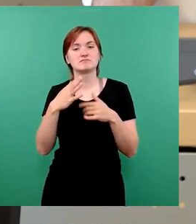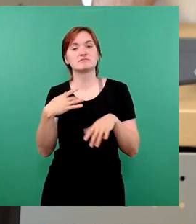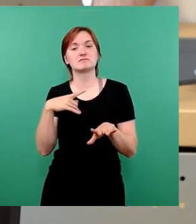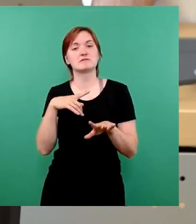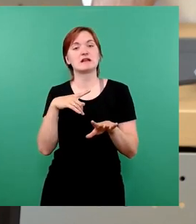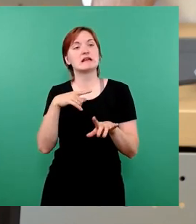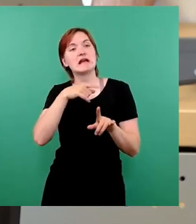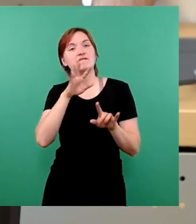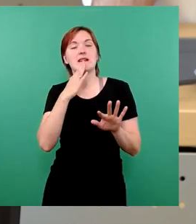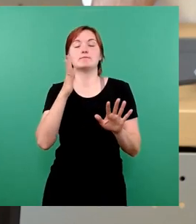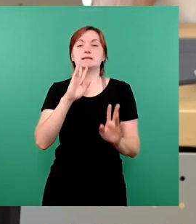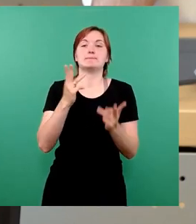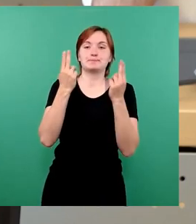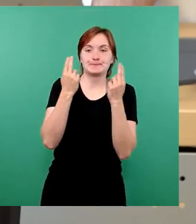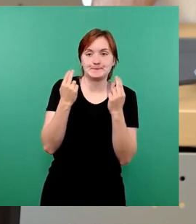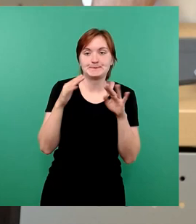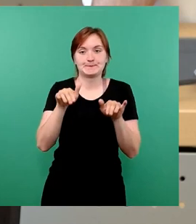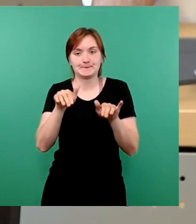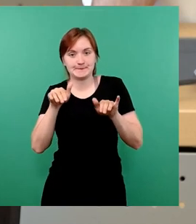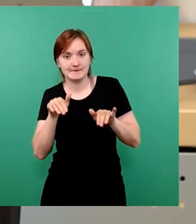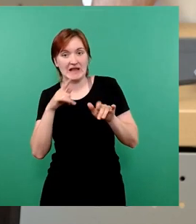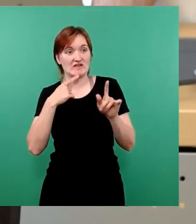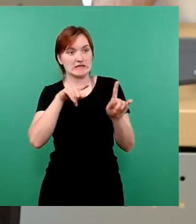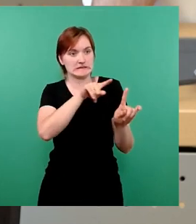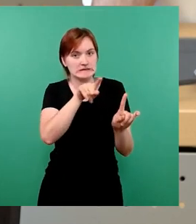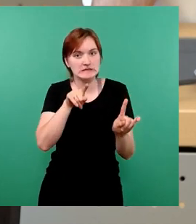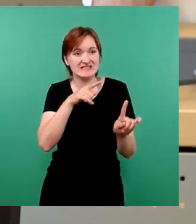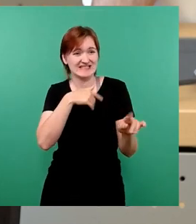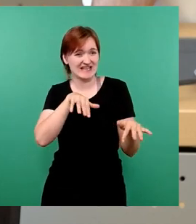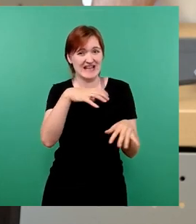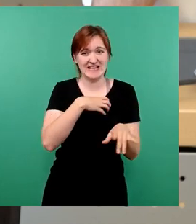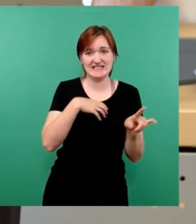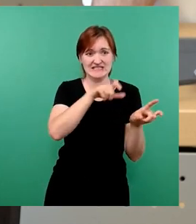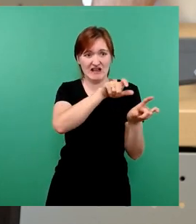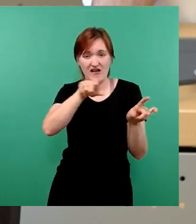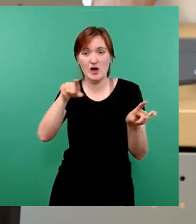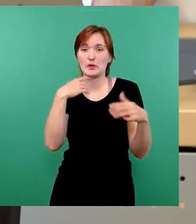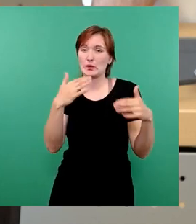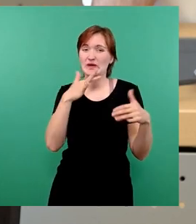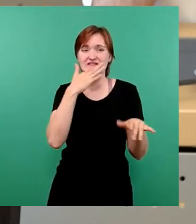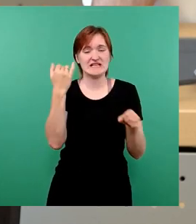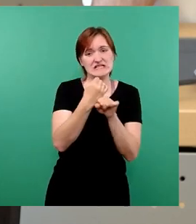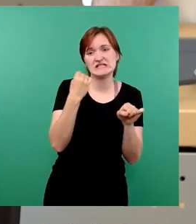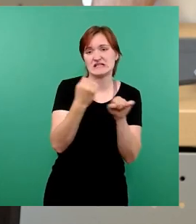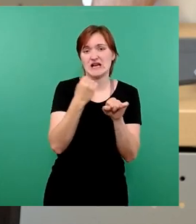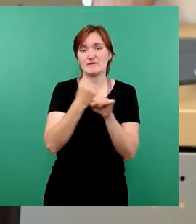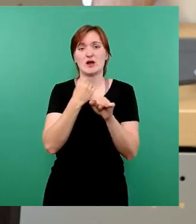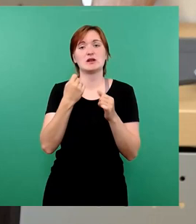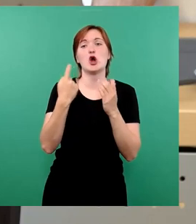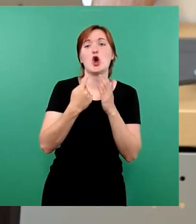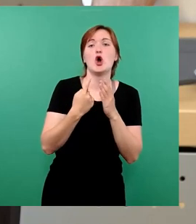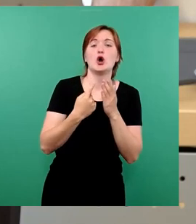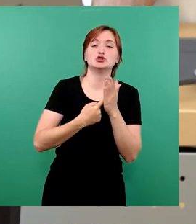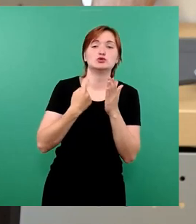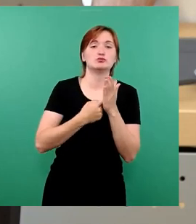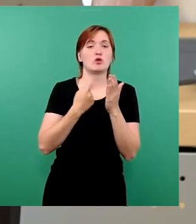hervorruft, was die Dresdnerinnen und Dresdner hier erwirtschaften. Im Moment sprudeln die Steuereinnahmen, Peter